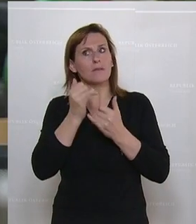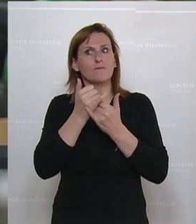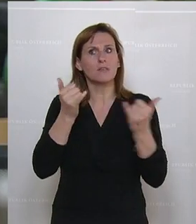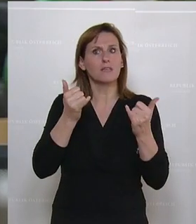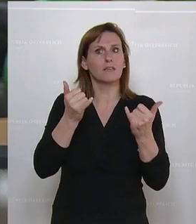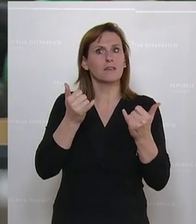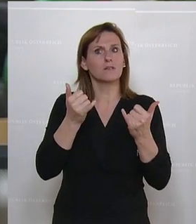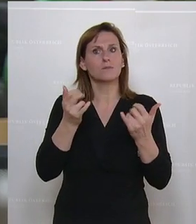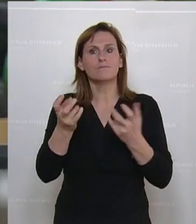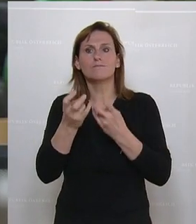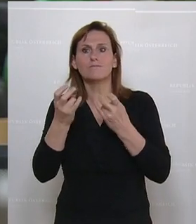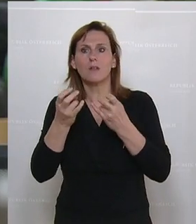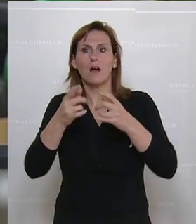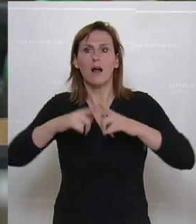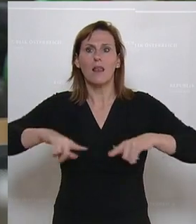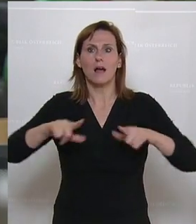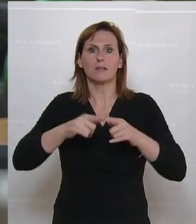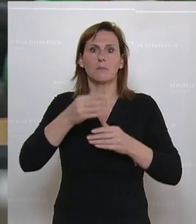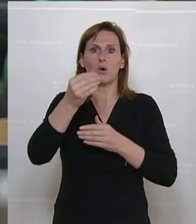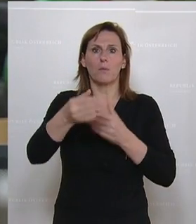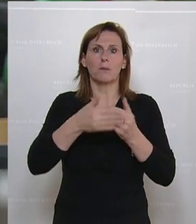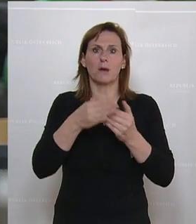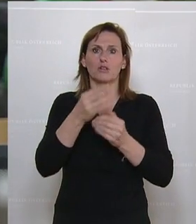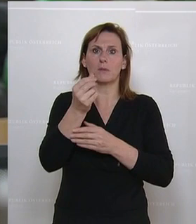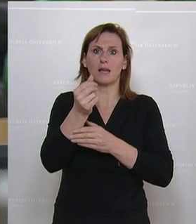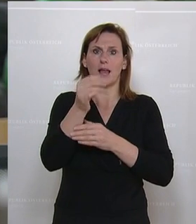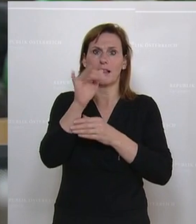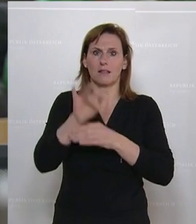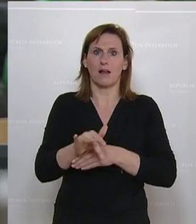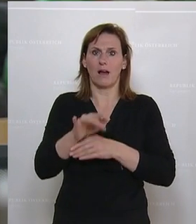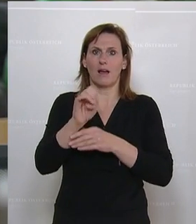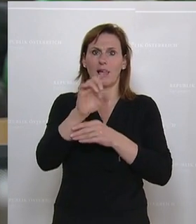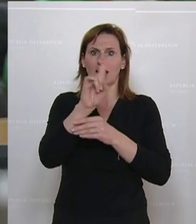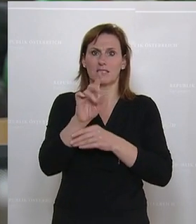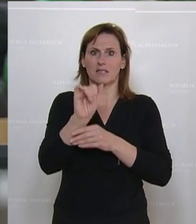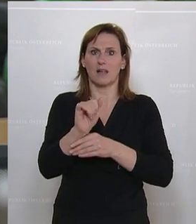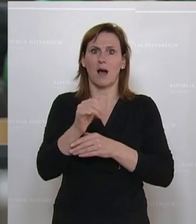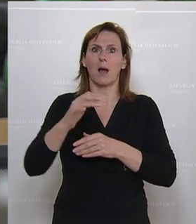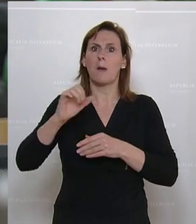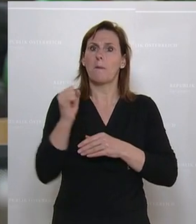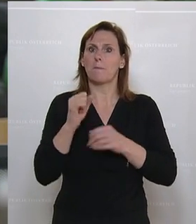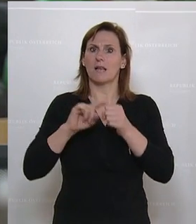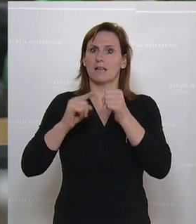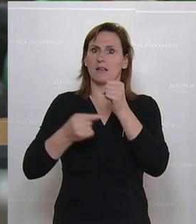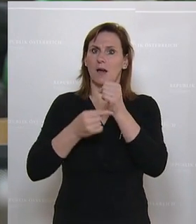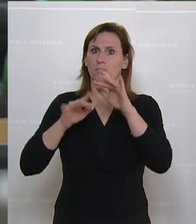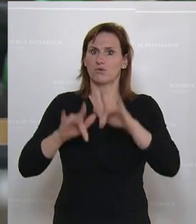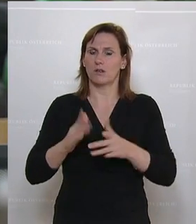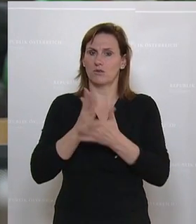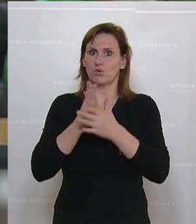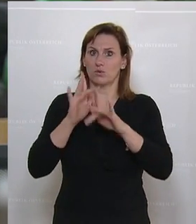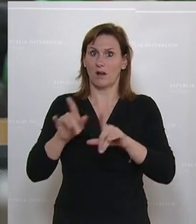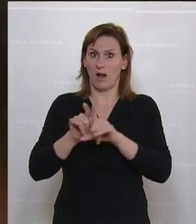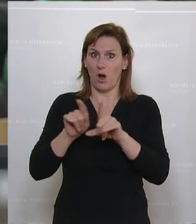welche Länder die EZA-Gelder empfangen, haben zum Beispiel höhere Militärbudgets, als Österreich das hat. Und quersubventionieren wir damit nicht auch